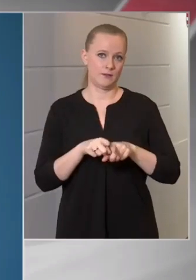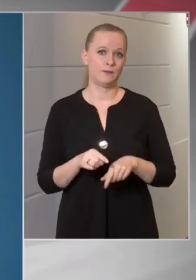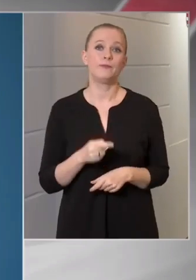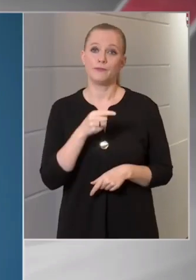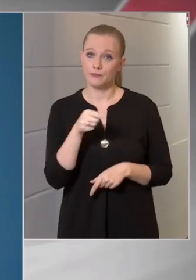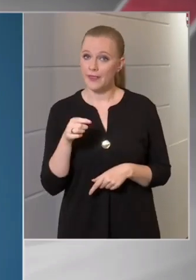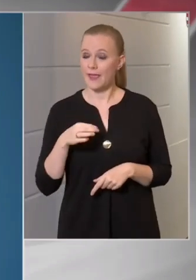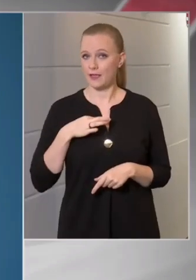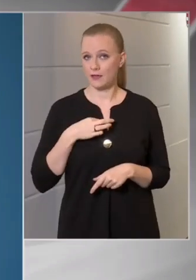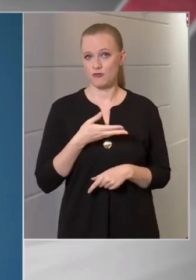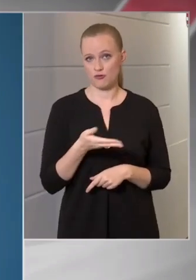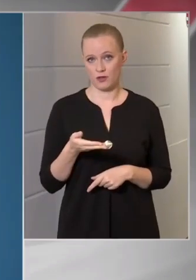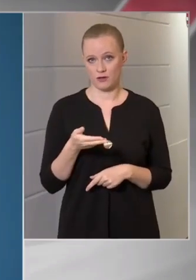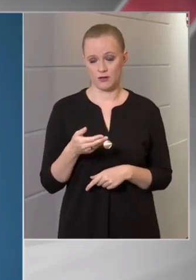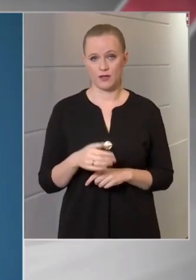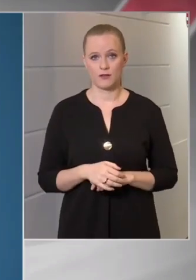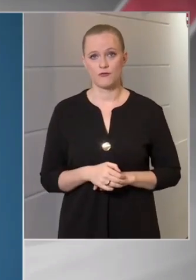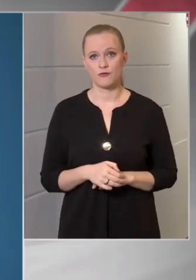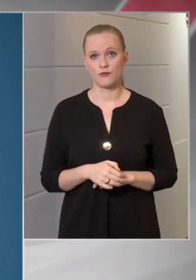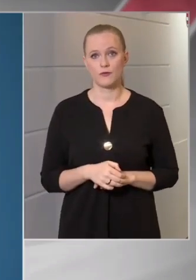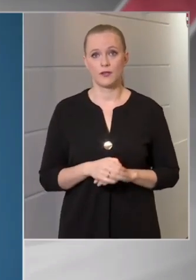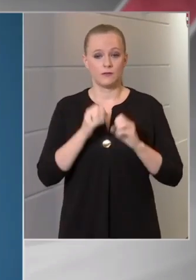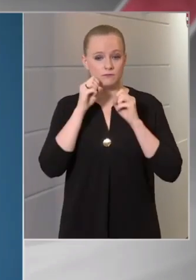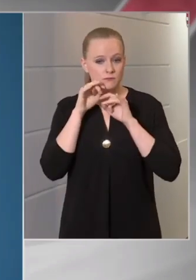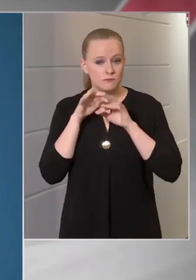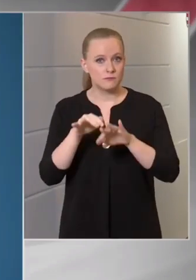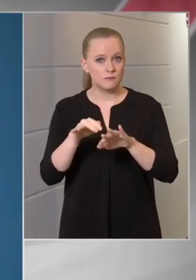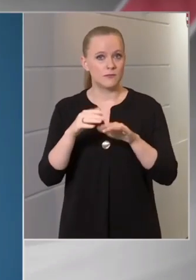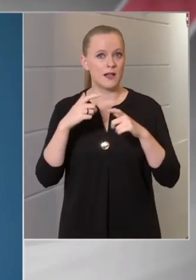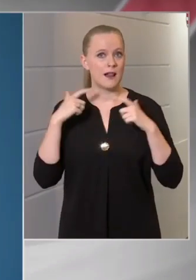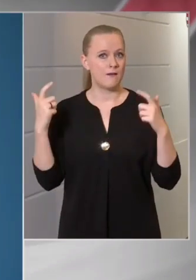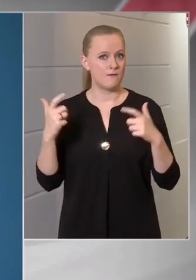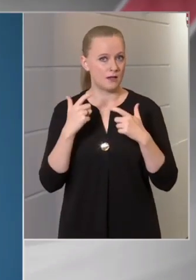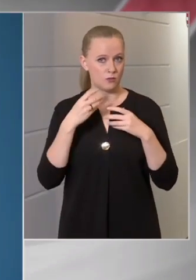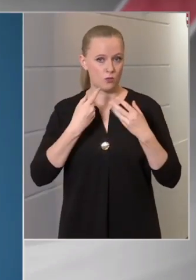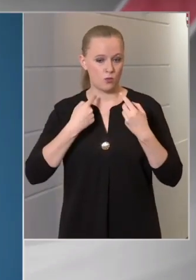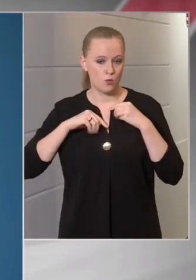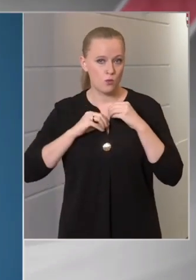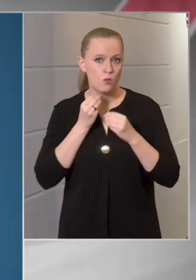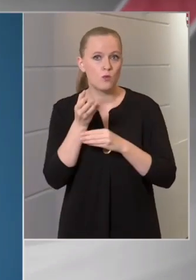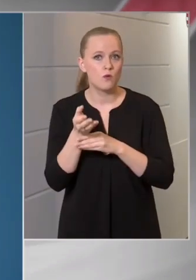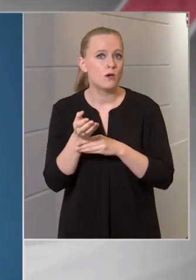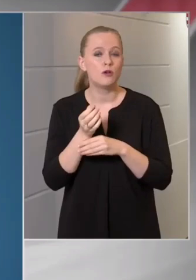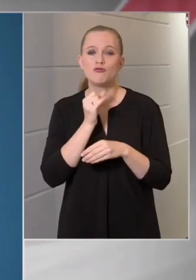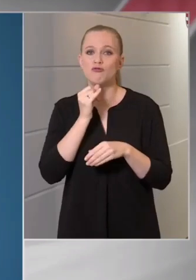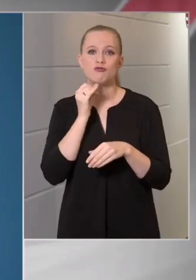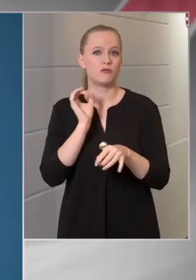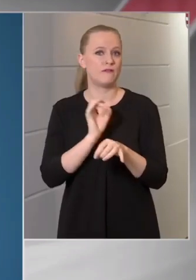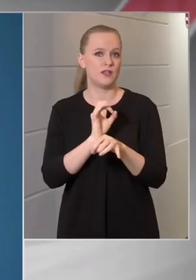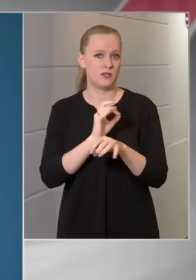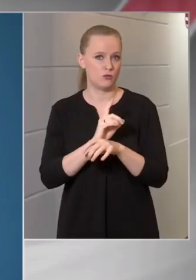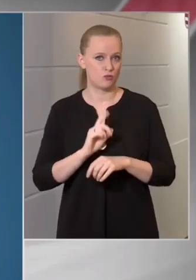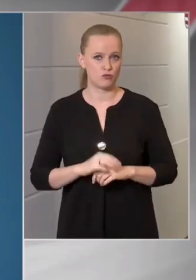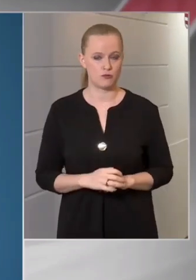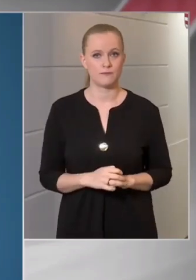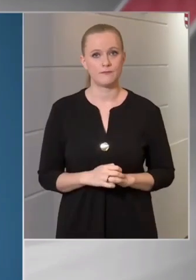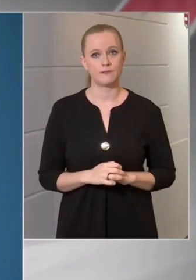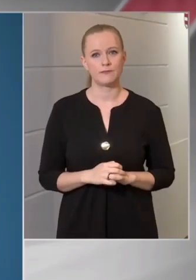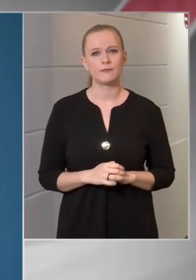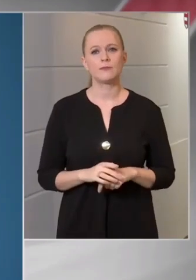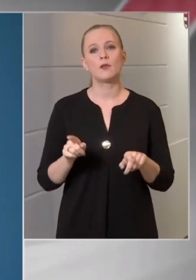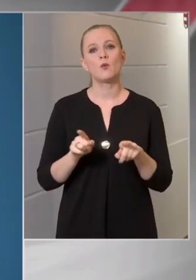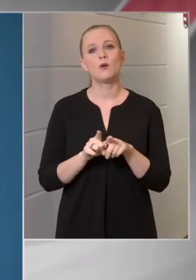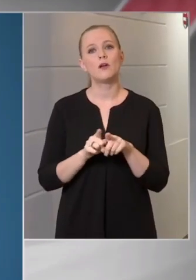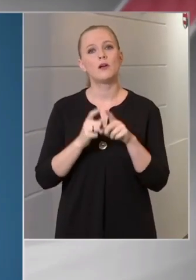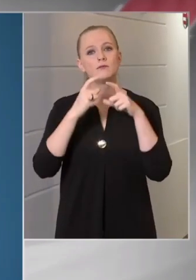egészséges, tehát a kifújt levegő nem tartalmaz vírust. Azonban azok a